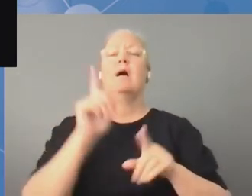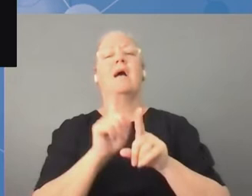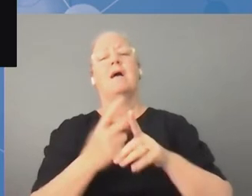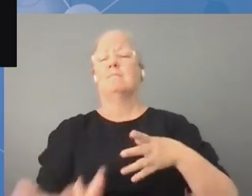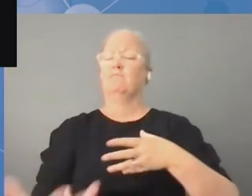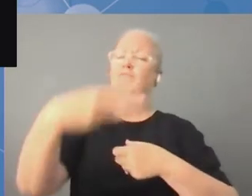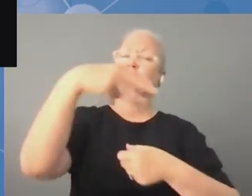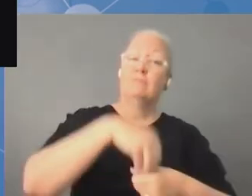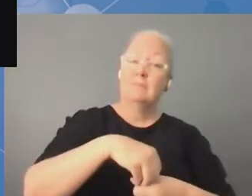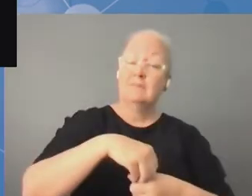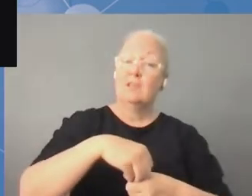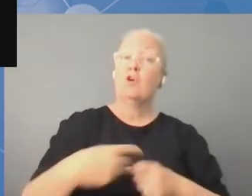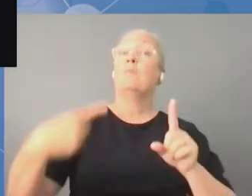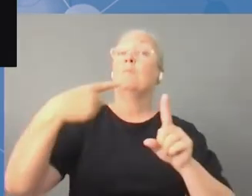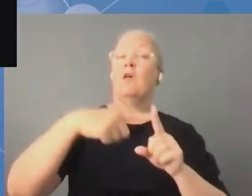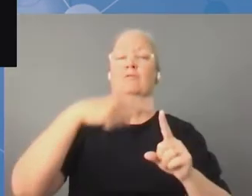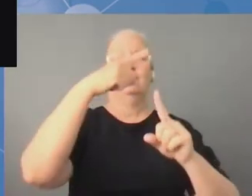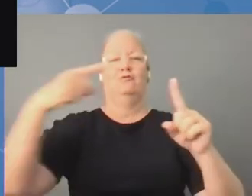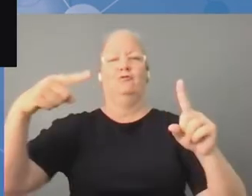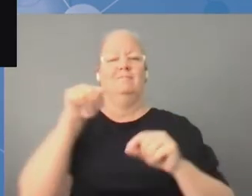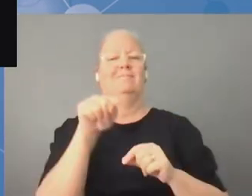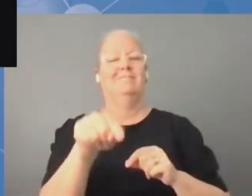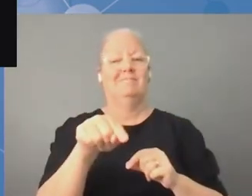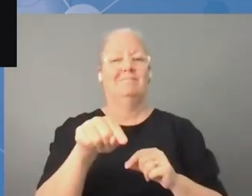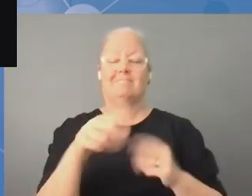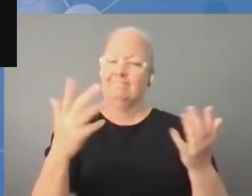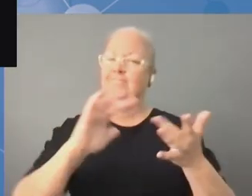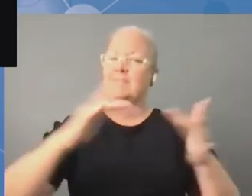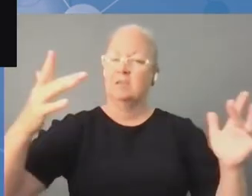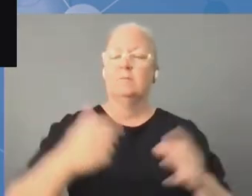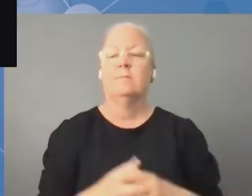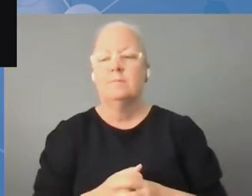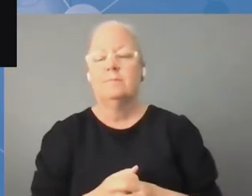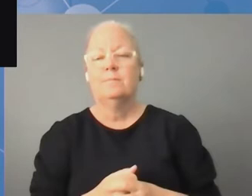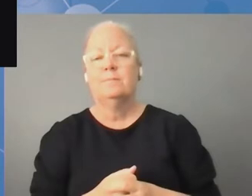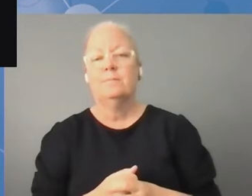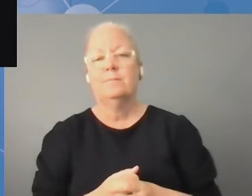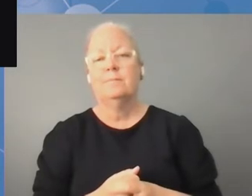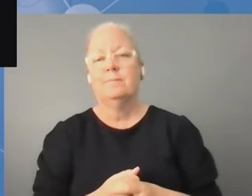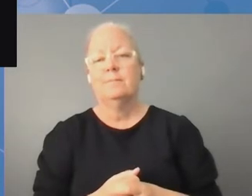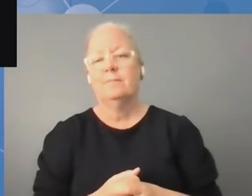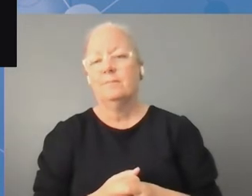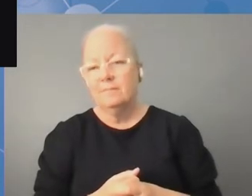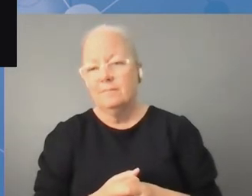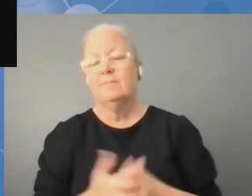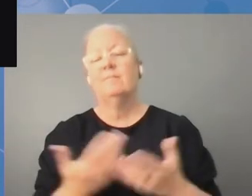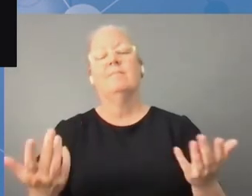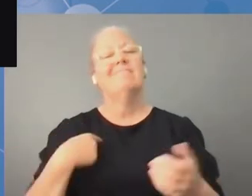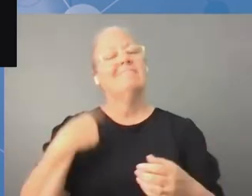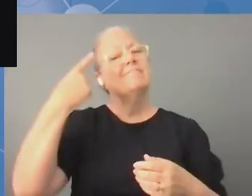hybrydyzacji wydarzeń, a także innych forum